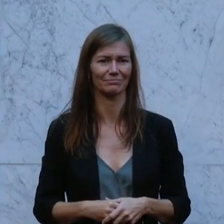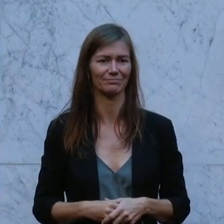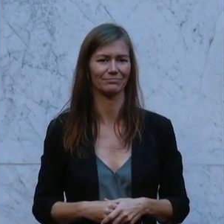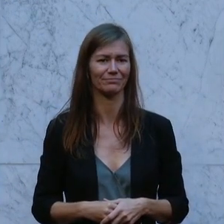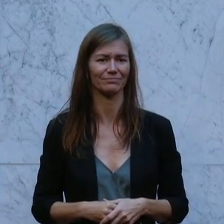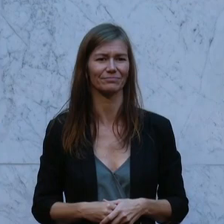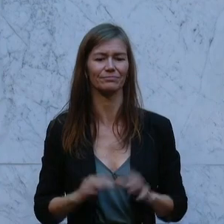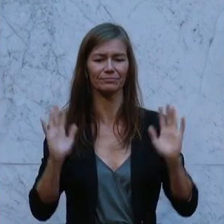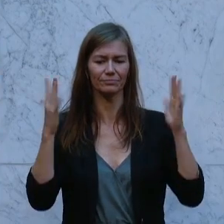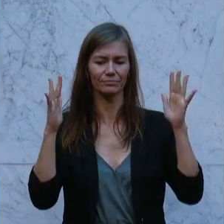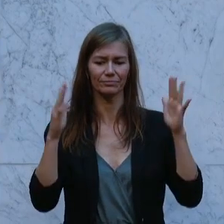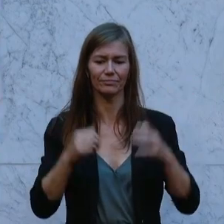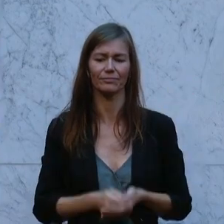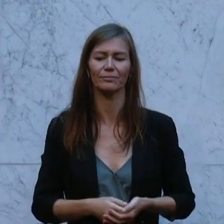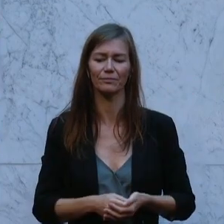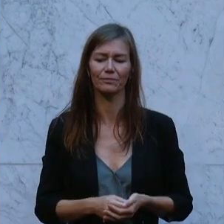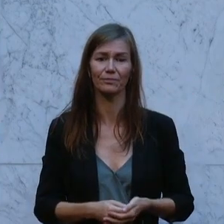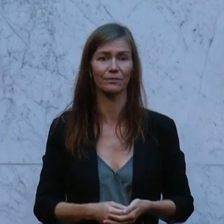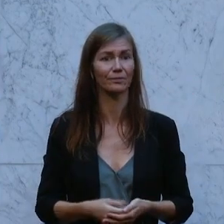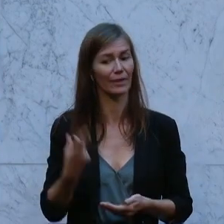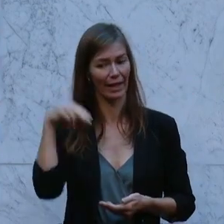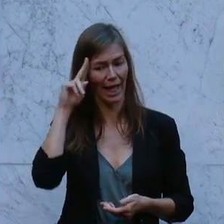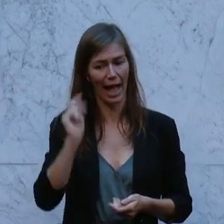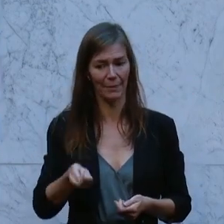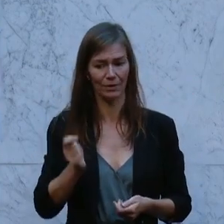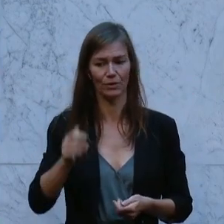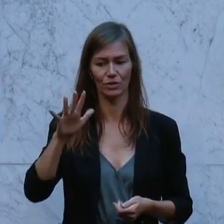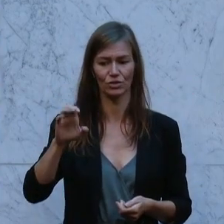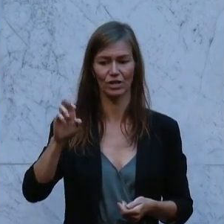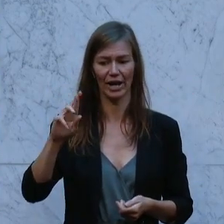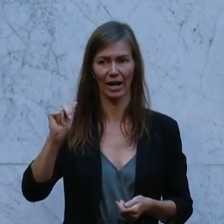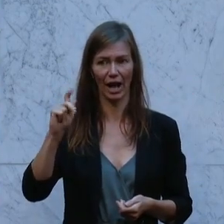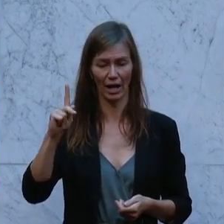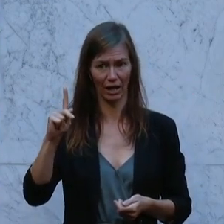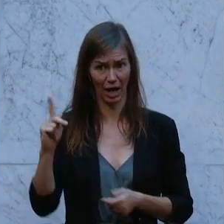Leistbares Wohnen muss die oberste Priorität sein, sagt hier Meri Dysowski von den Grünen. Vielen Dank.